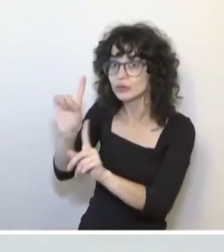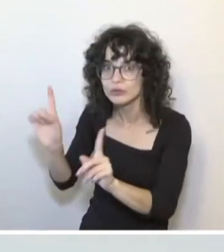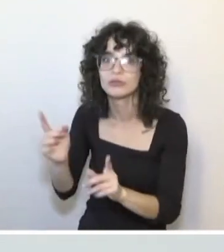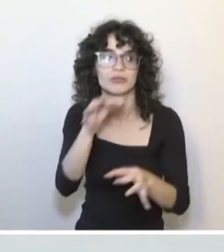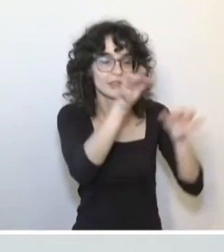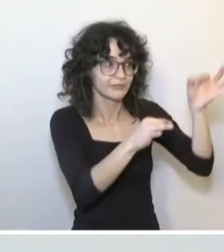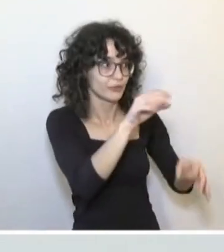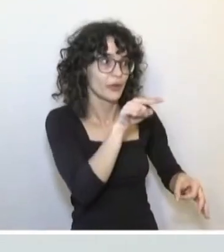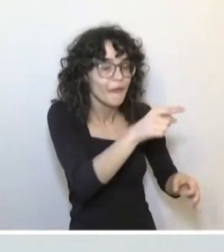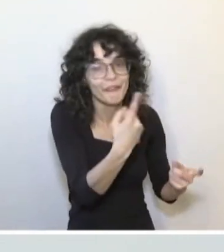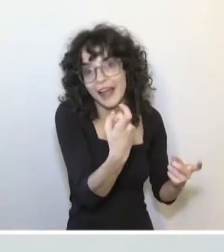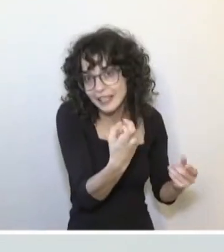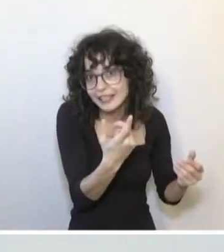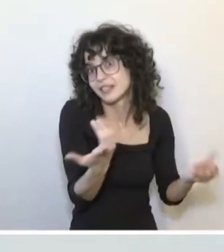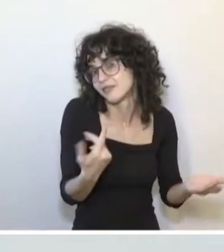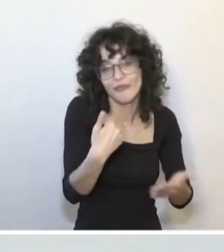serveis jurídics els que han de fer les informes.